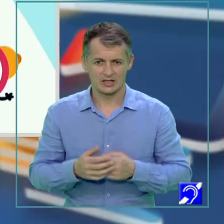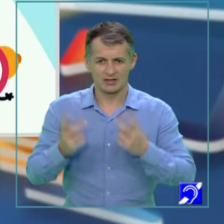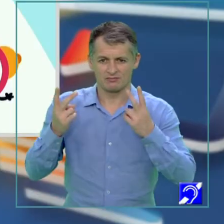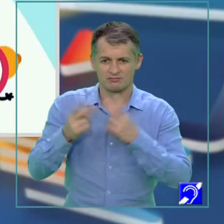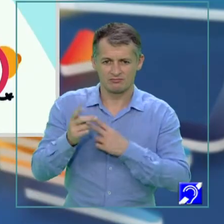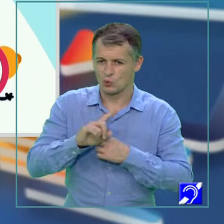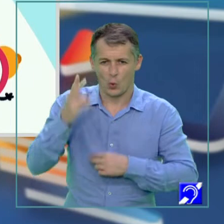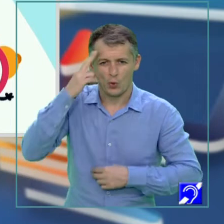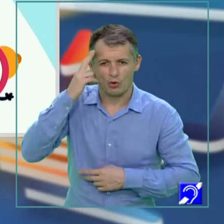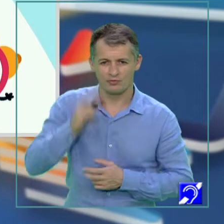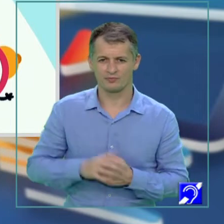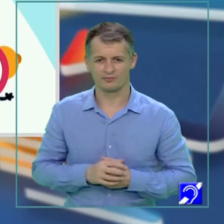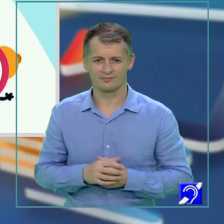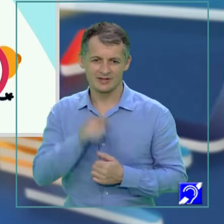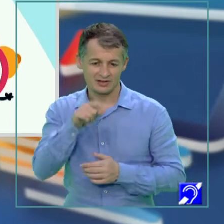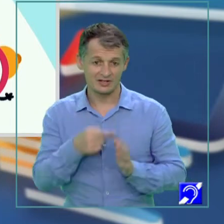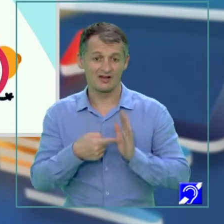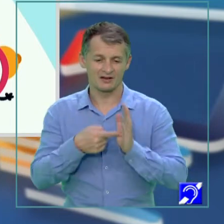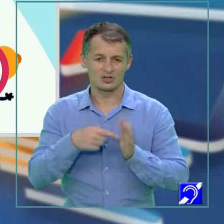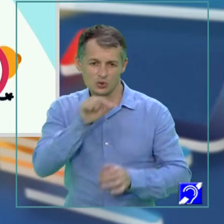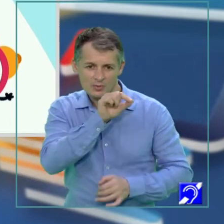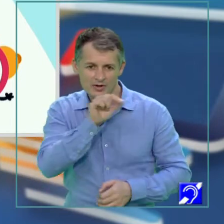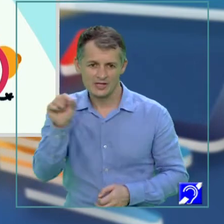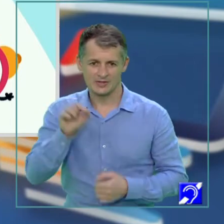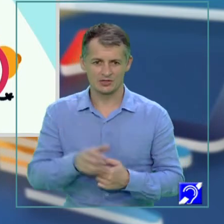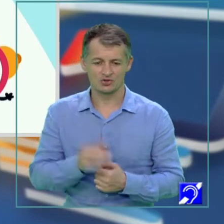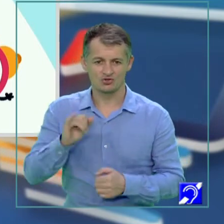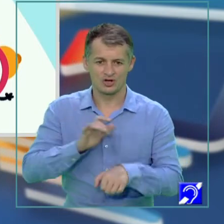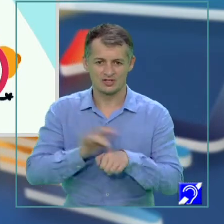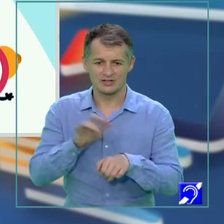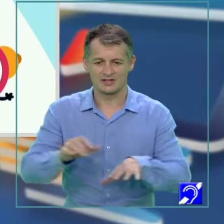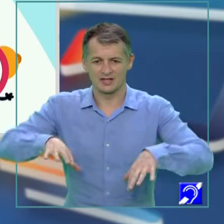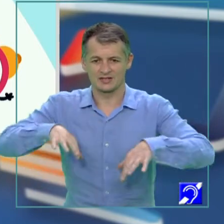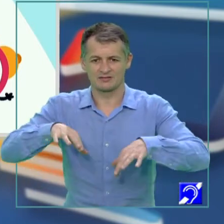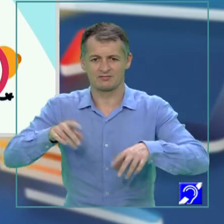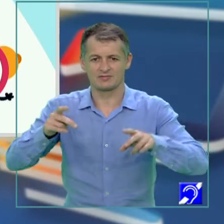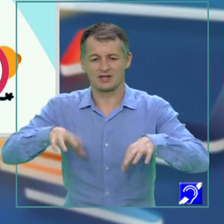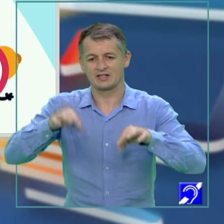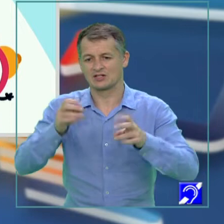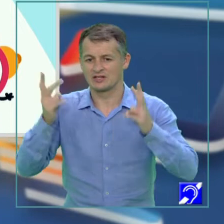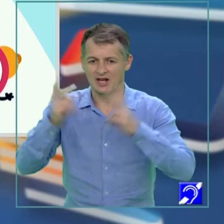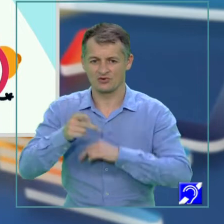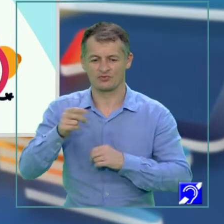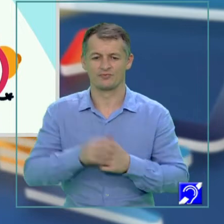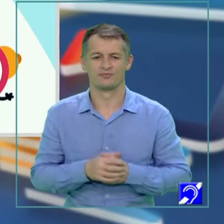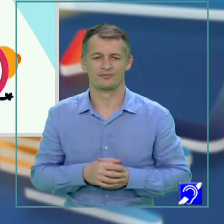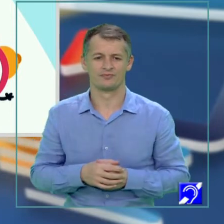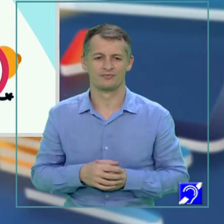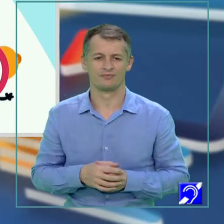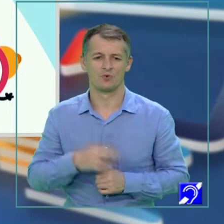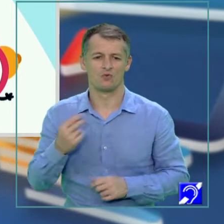cunoști. În acest caz, sublinează pe text și încearcă să înțelegi din context sensul. Foarte util mi se pare